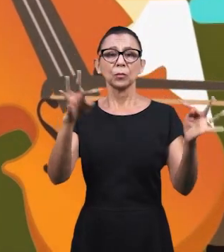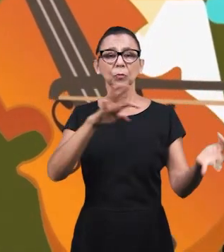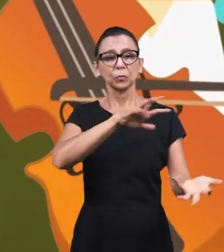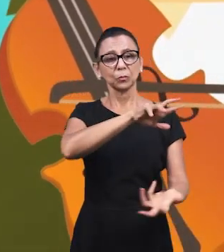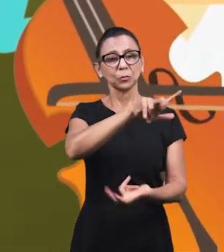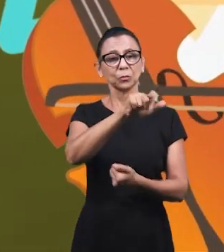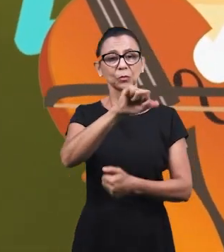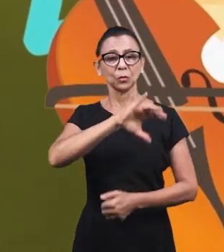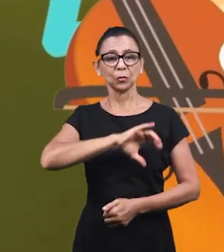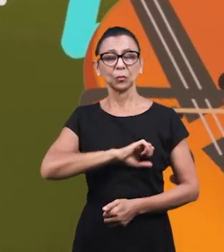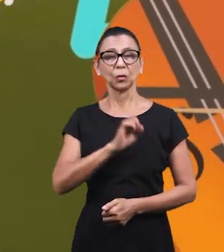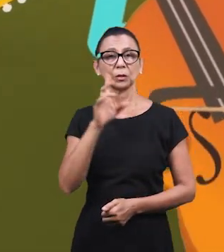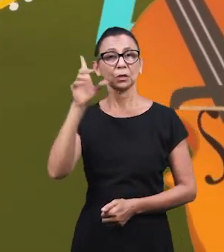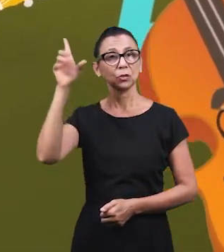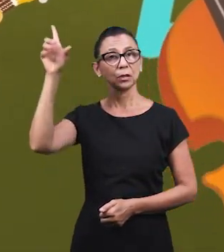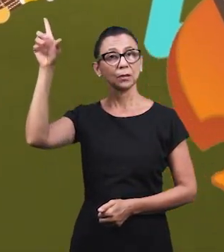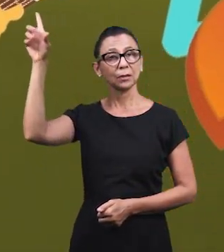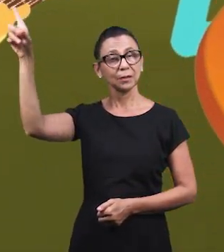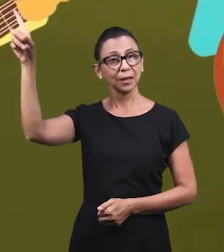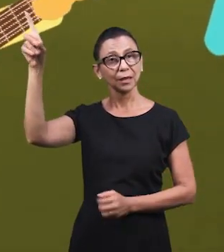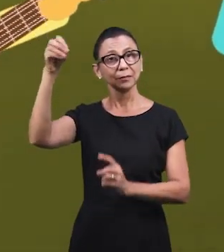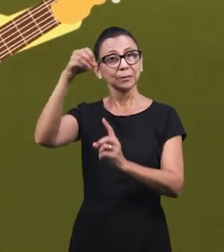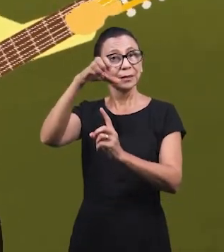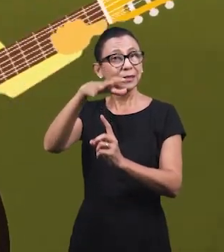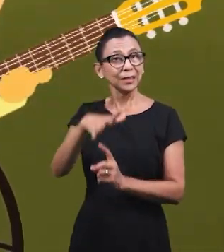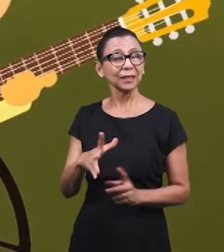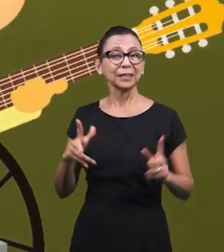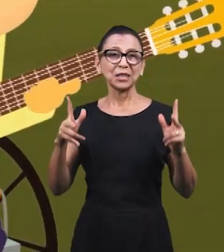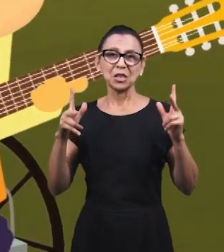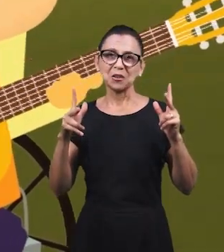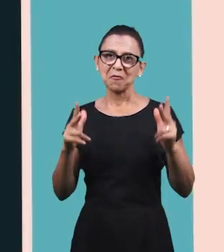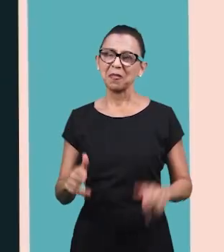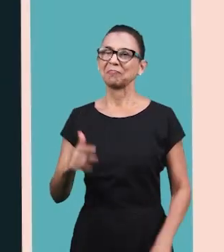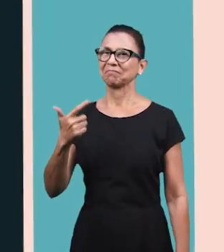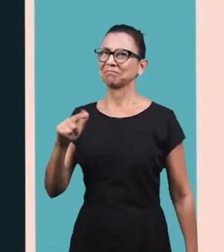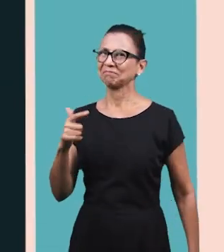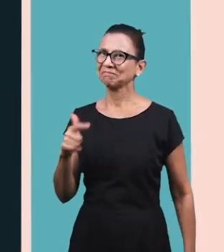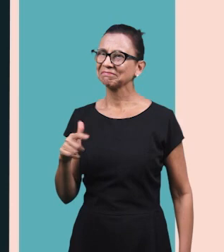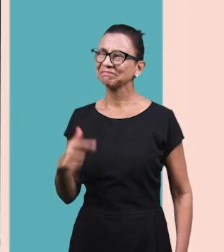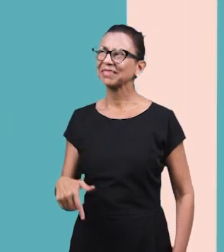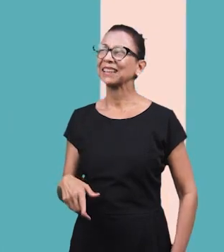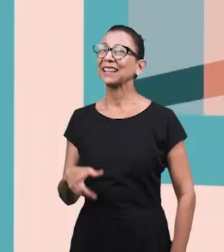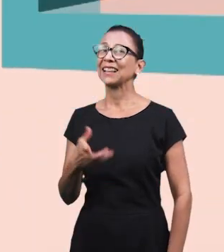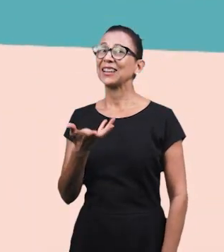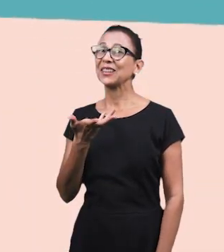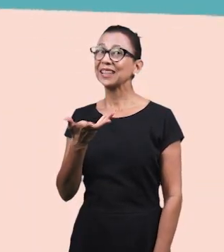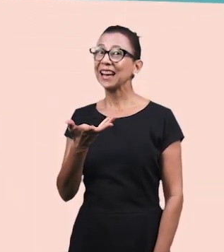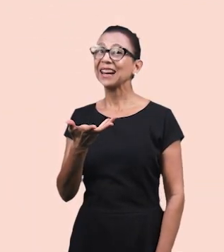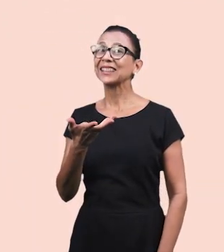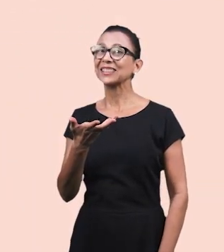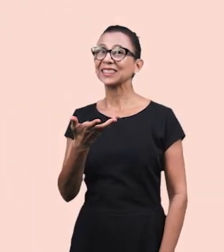О Его Любви И Бесконечной Благодати Я